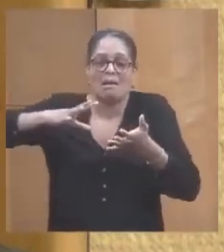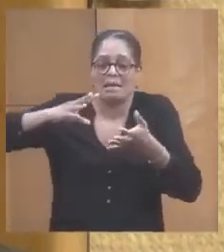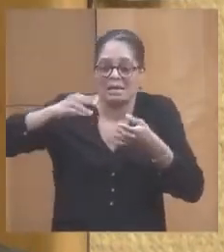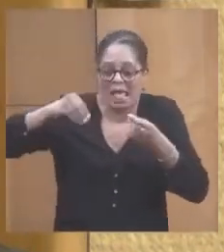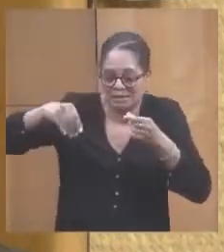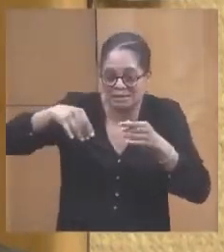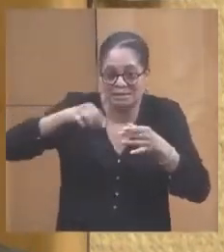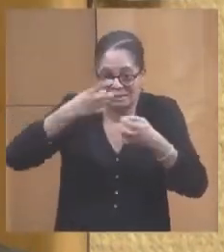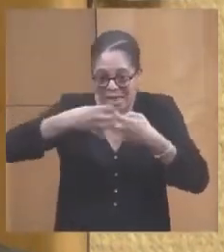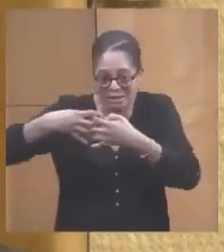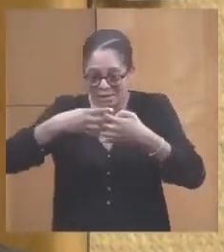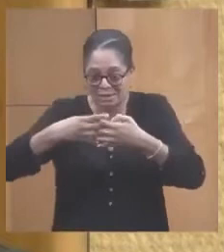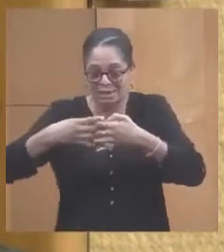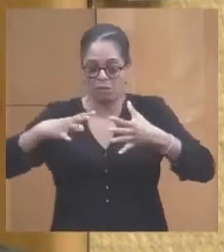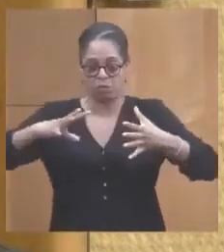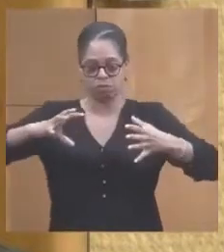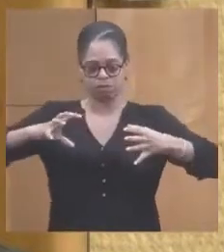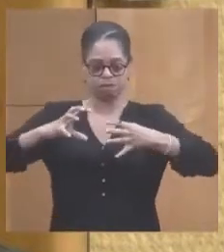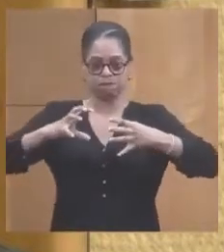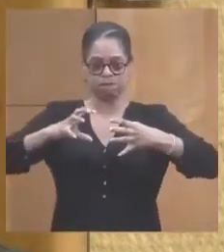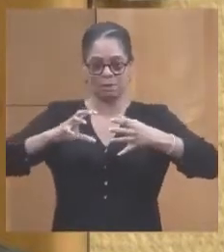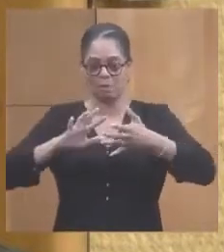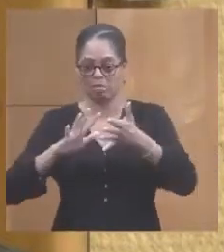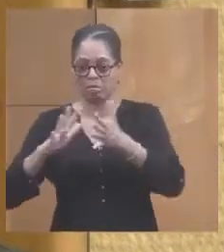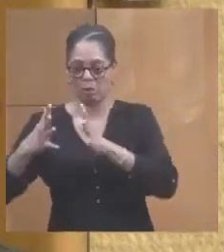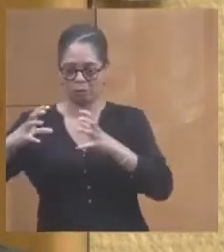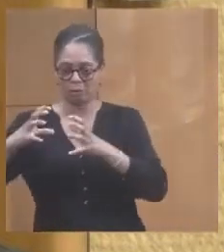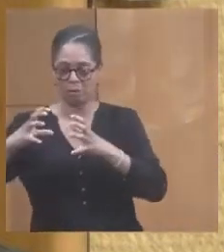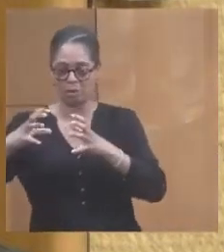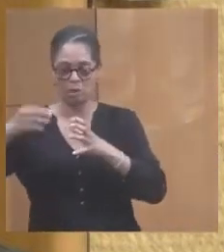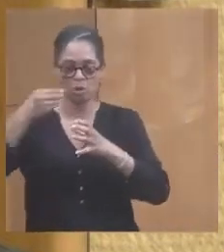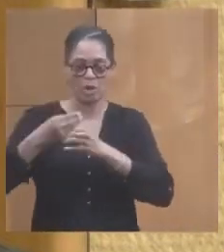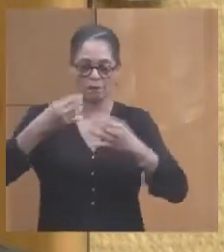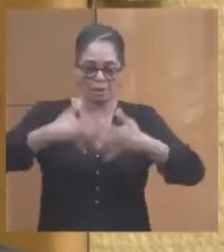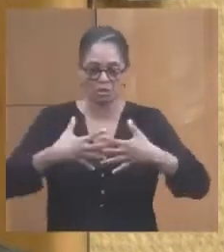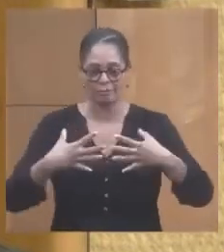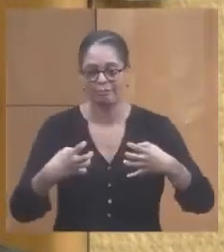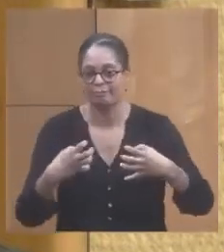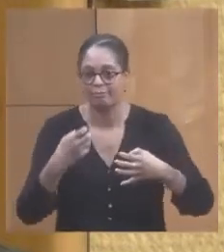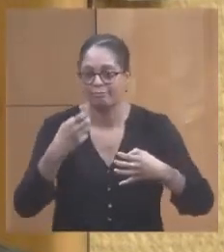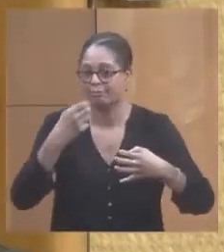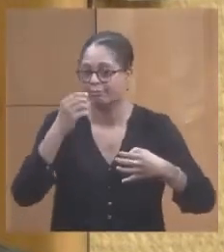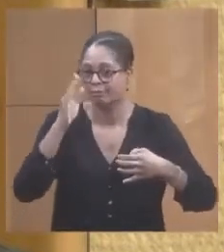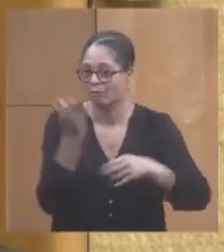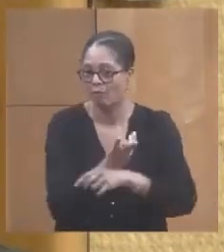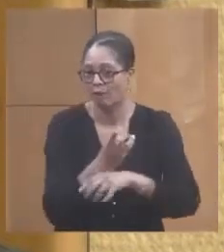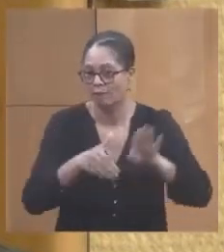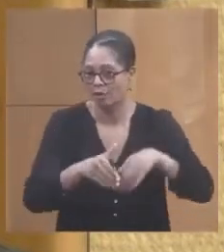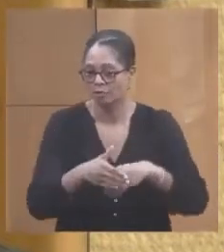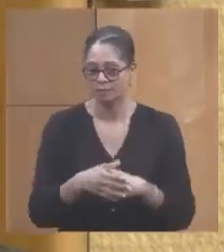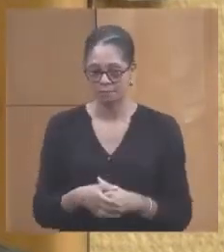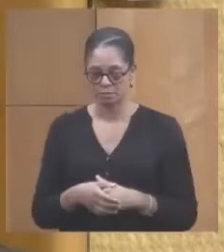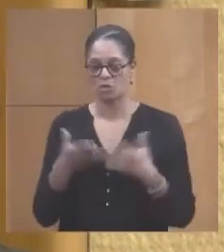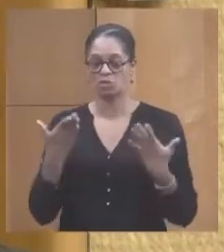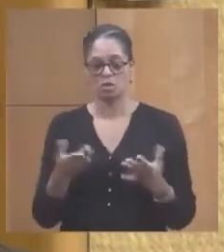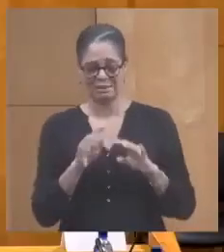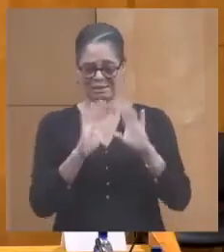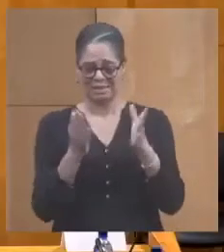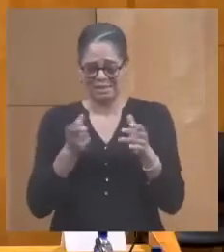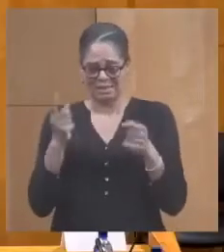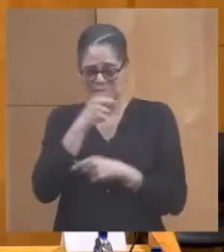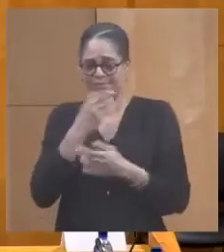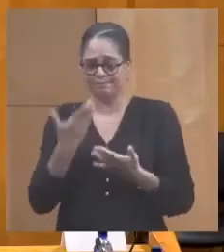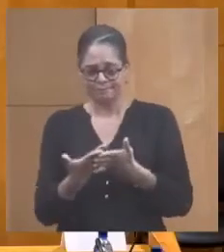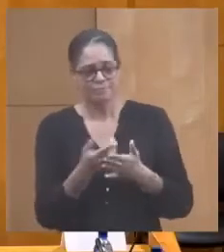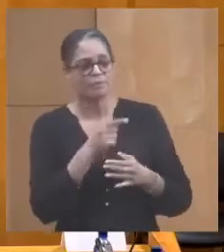compact qui arrêtait la machine et créant ainsi des nombreux dysfonctionnements. Au vu de ces difficultés, la CTM a décidé de réduire